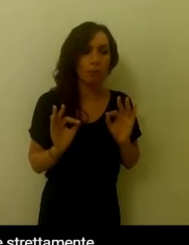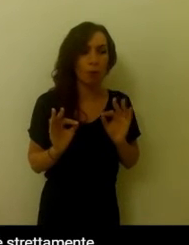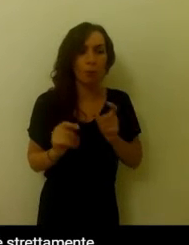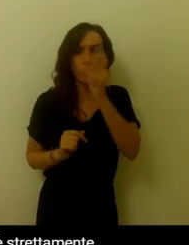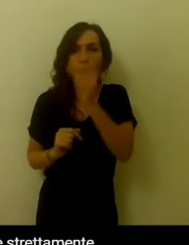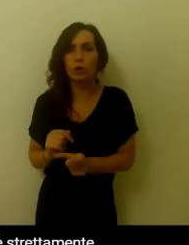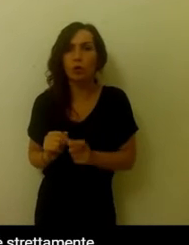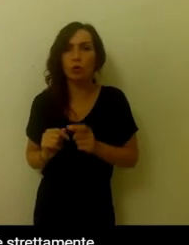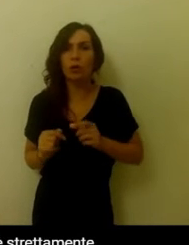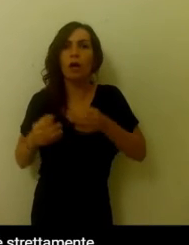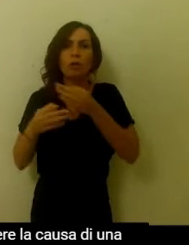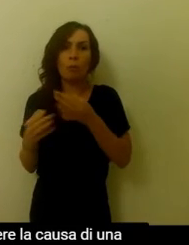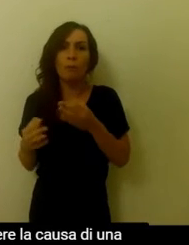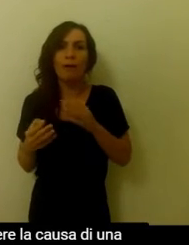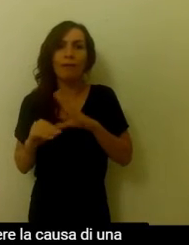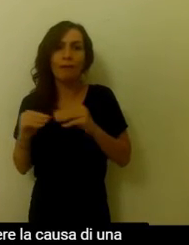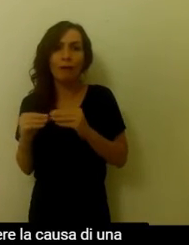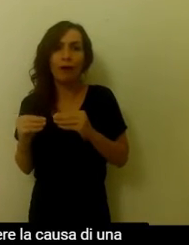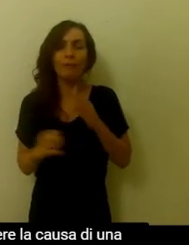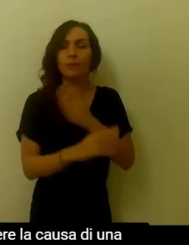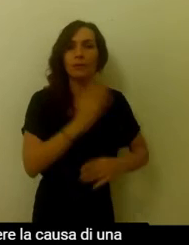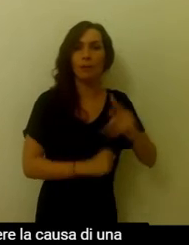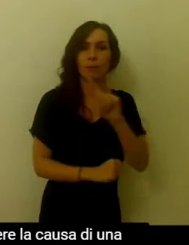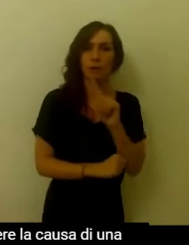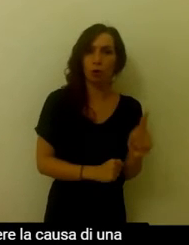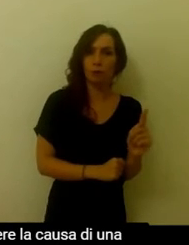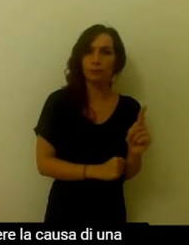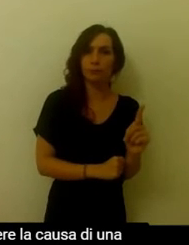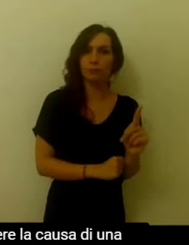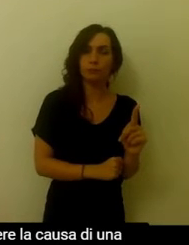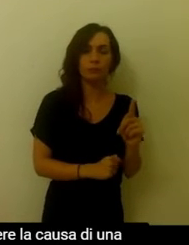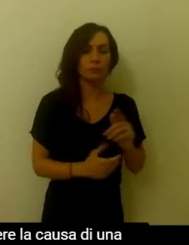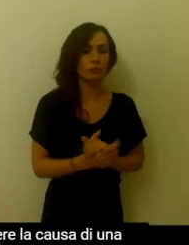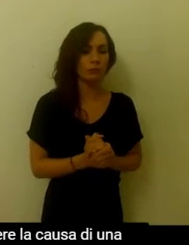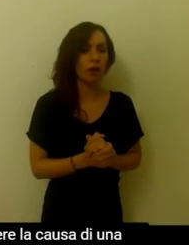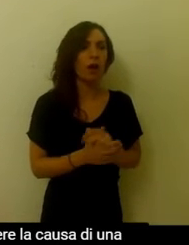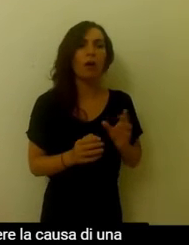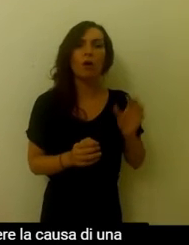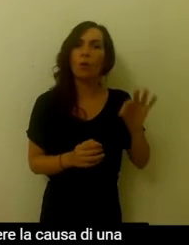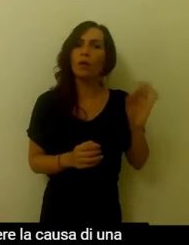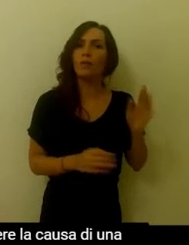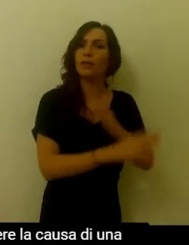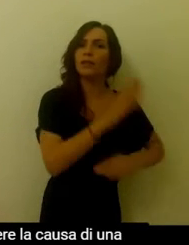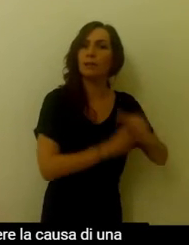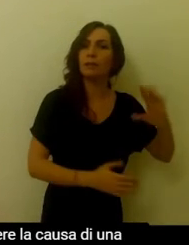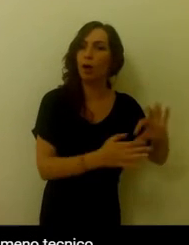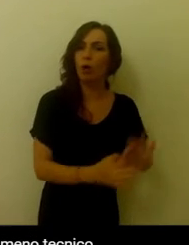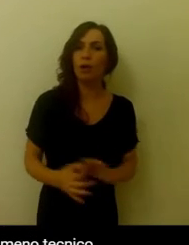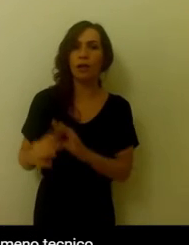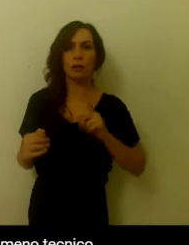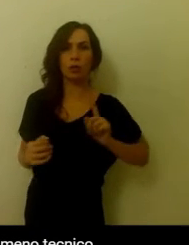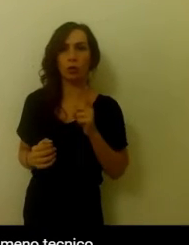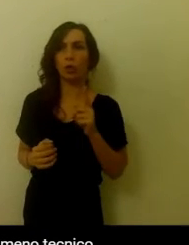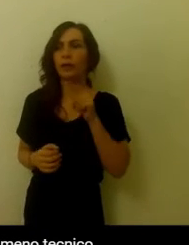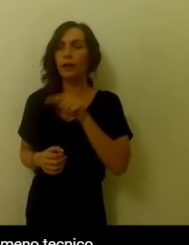essere umano. ed è strettamente collegata, spesso e solente, al dolore che può essere la causa di una disabilità.